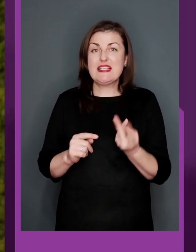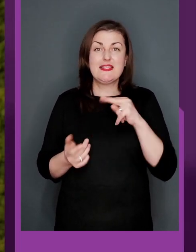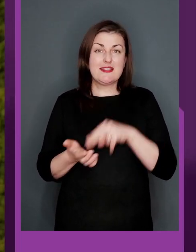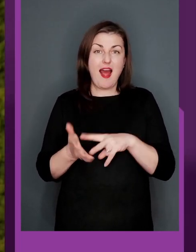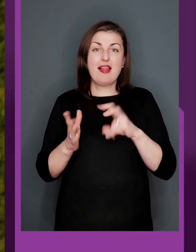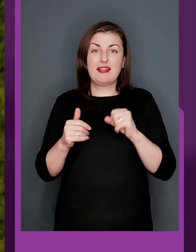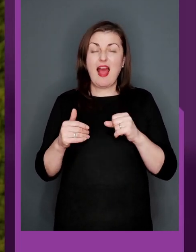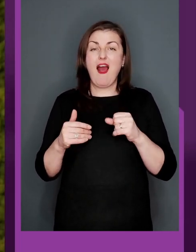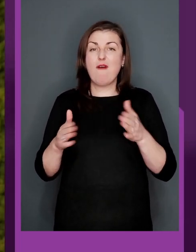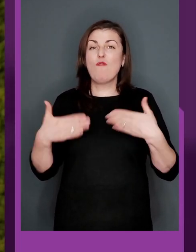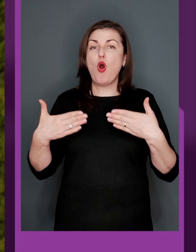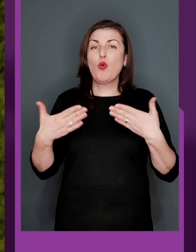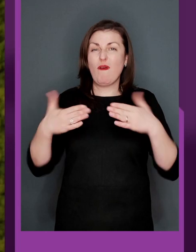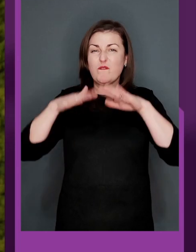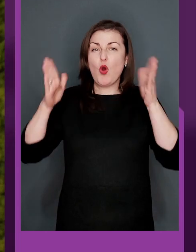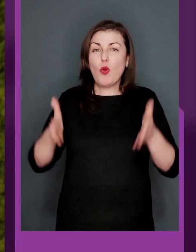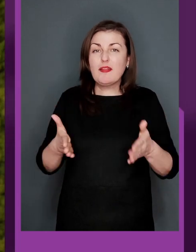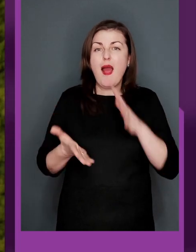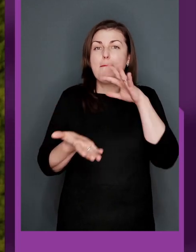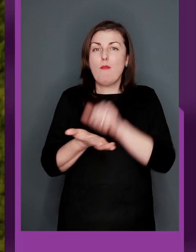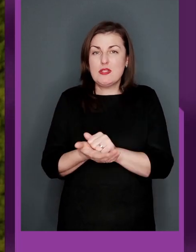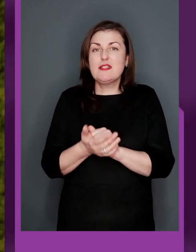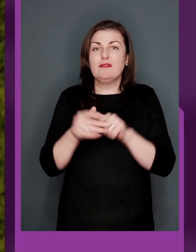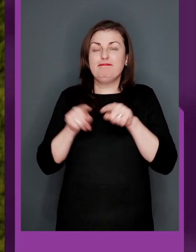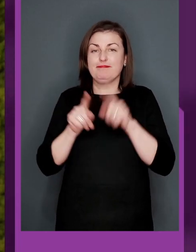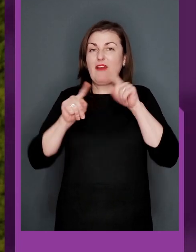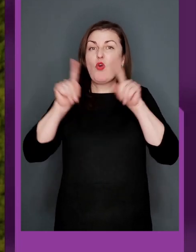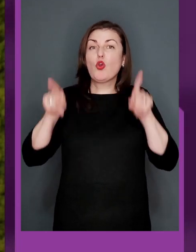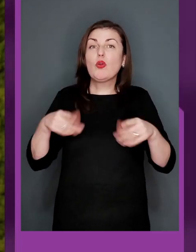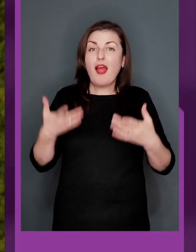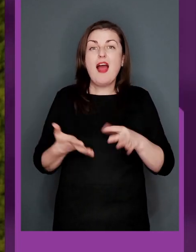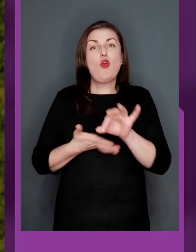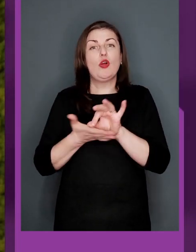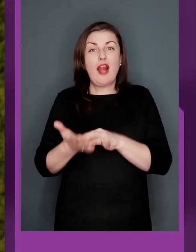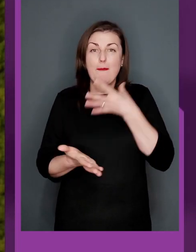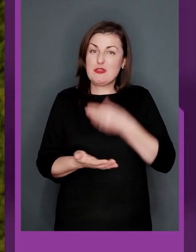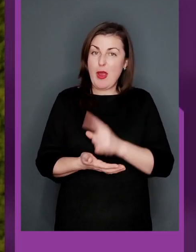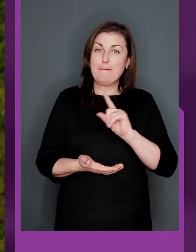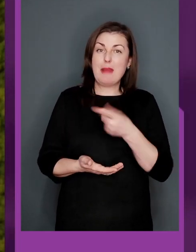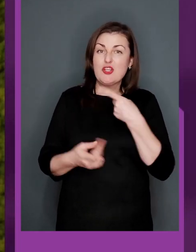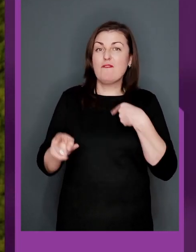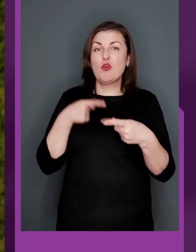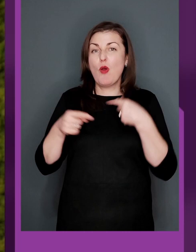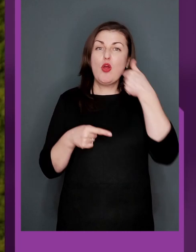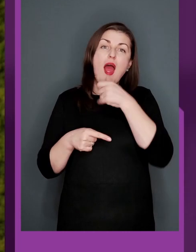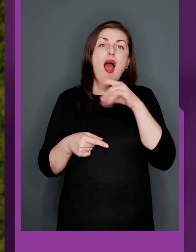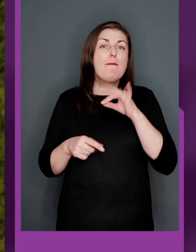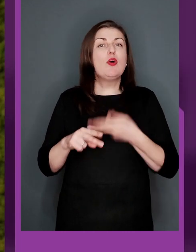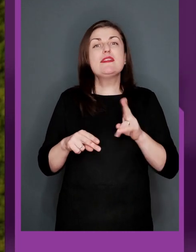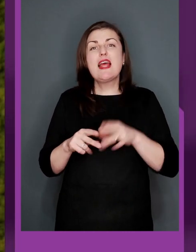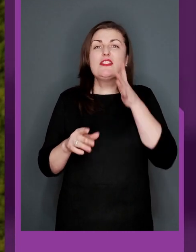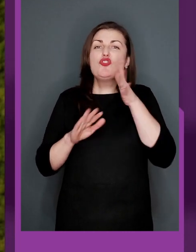стали на воротах, тобто посіли позицію саме в рамці воріт, чи одразу у своїх перших футбольних років,